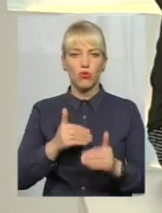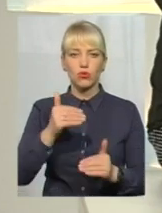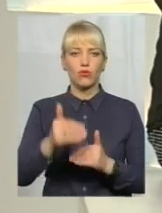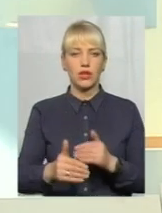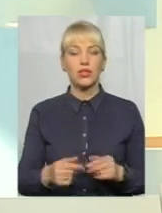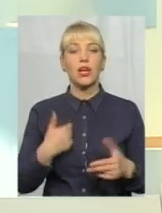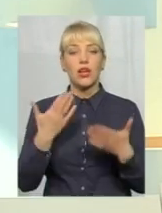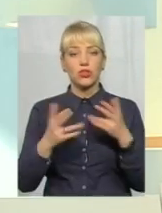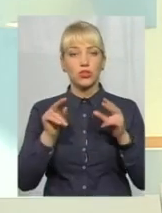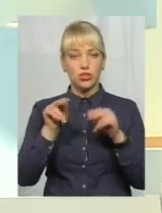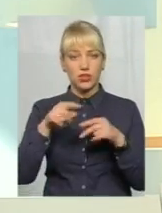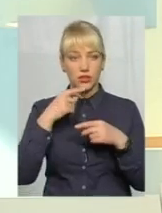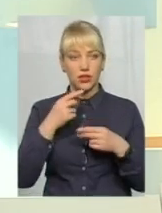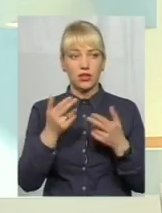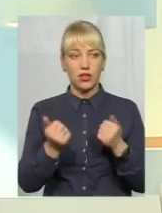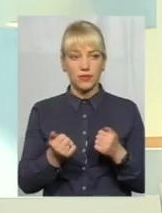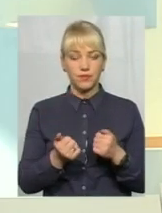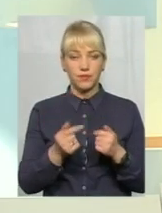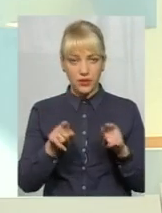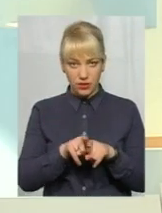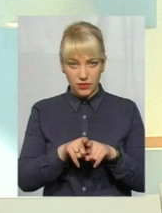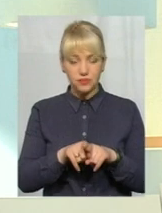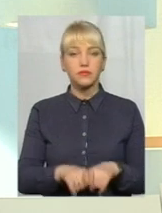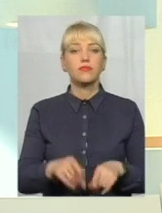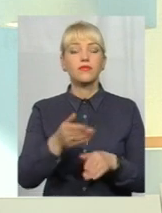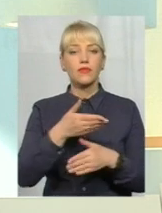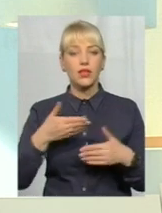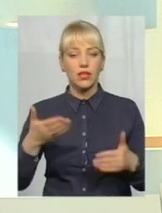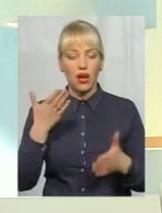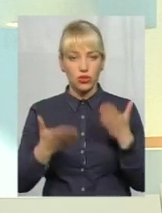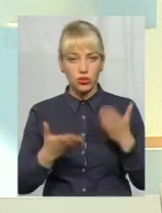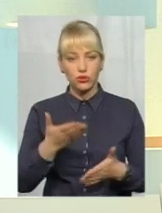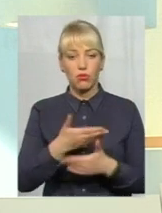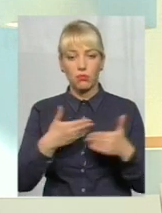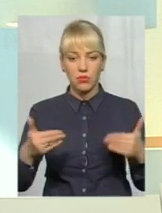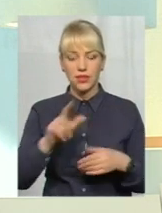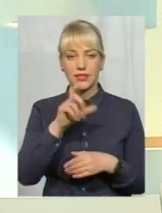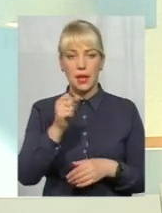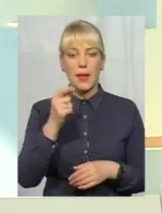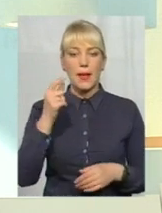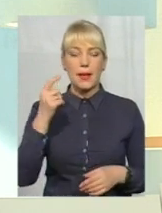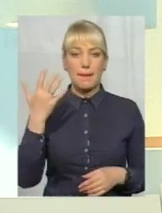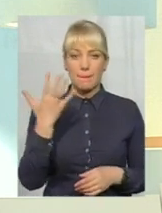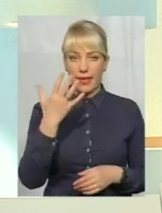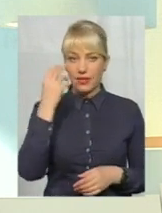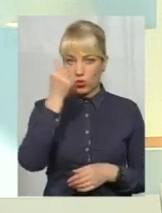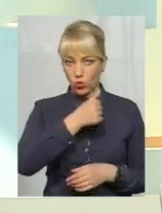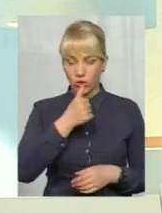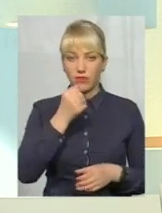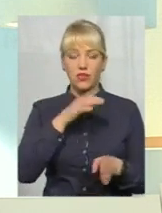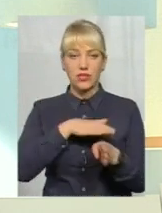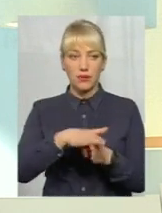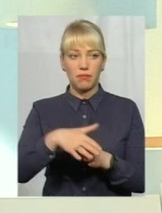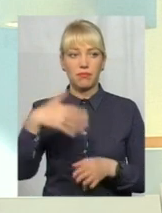сказати так. Якщо ми за перших 5 років зробимо 50%,